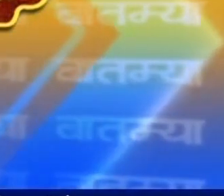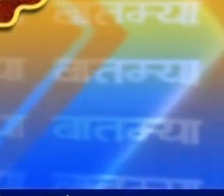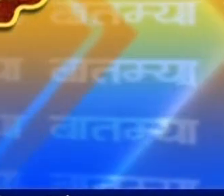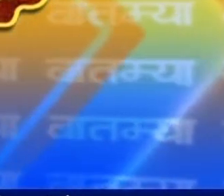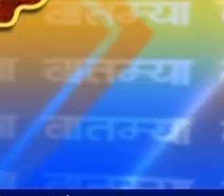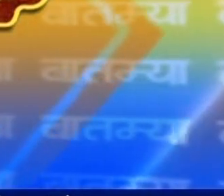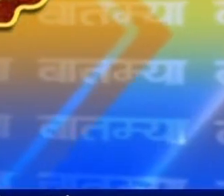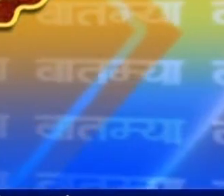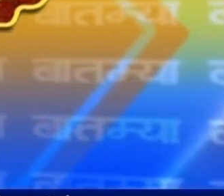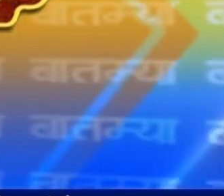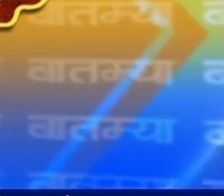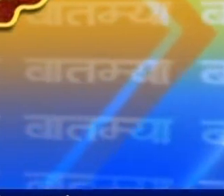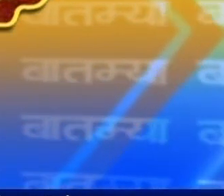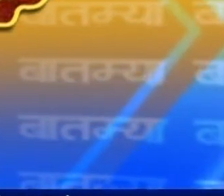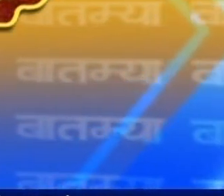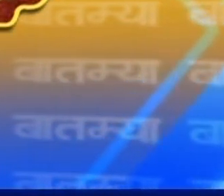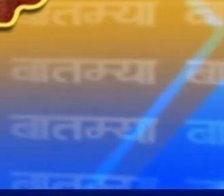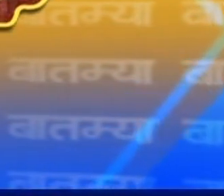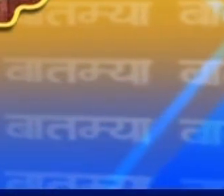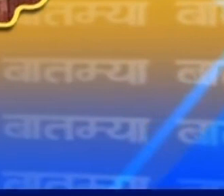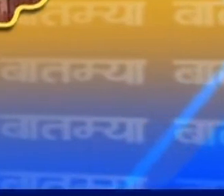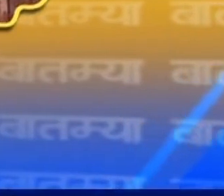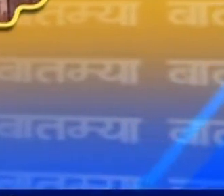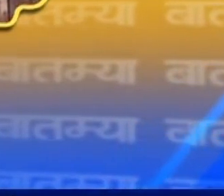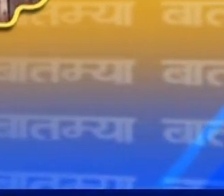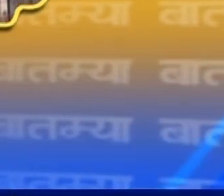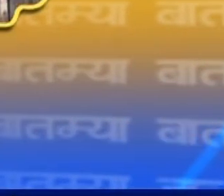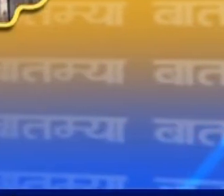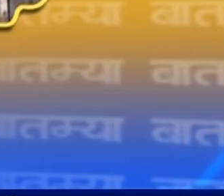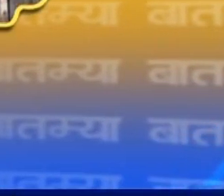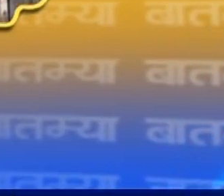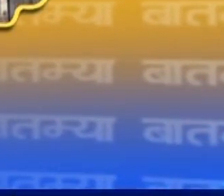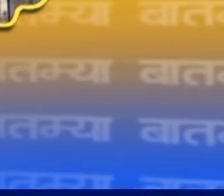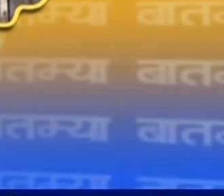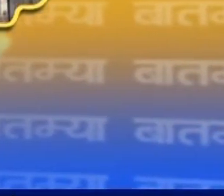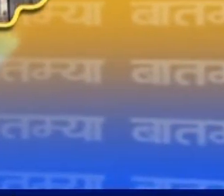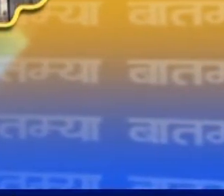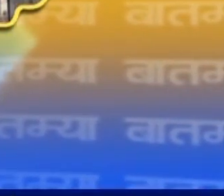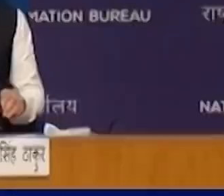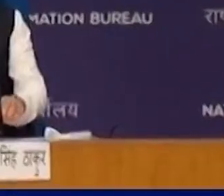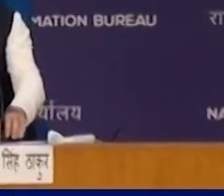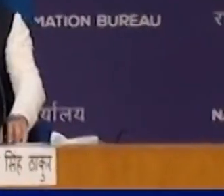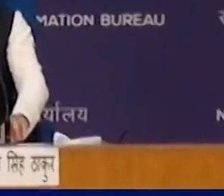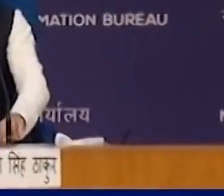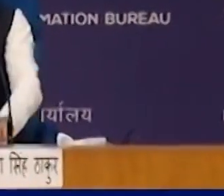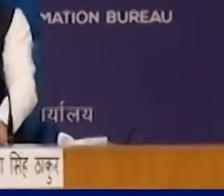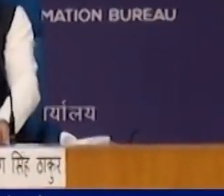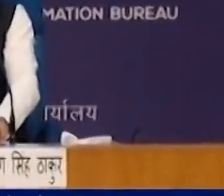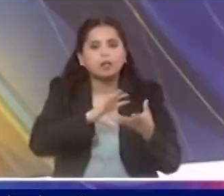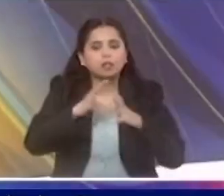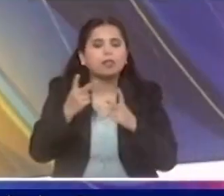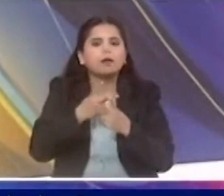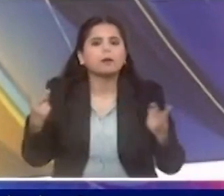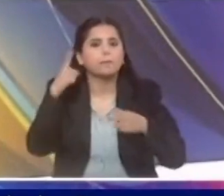आत्मनिर्भर भारत अभियानाला प्रोथसाहन देने साथी केंद्रियो मंत्री मंदलाचा आज जालीले बैठकीत तीन निर्णे घेने ताल्याचा केंद्रियो माहिती आणी प्रसारन मंत्री